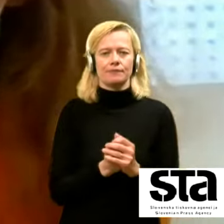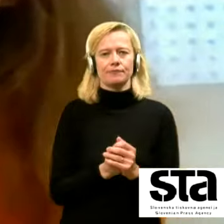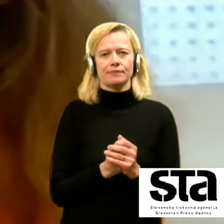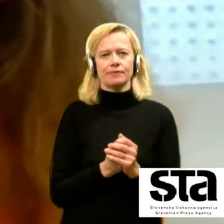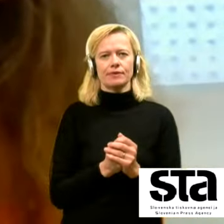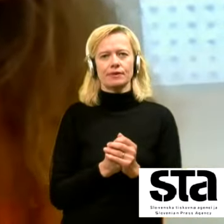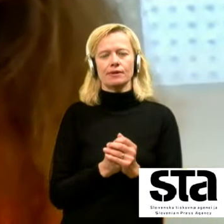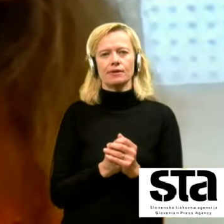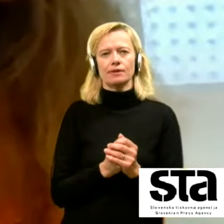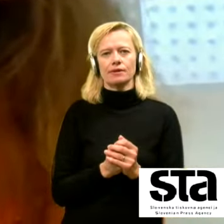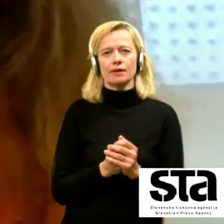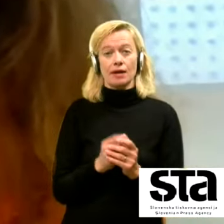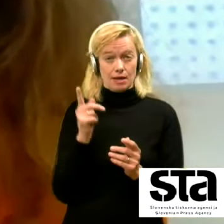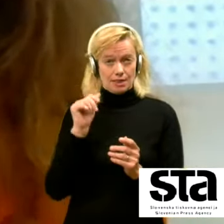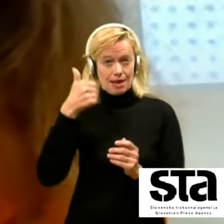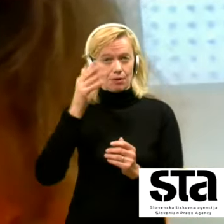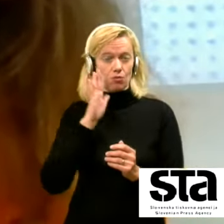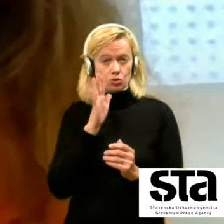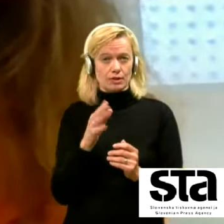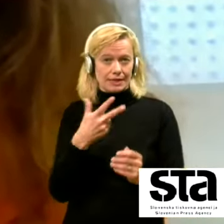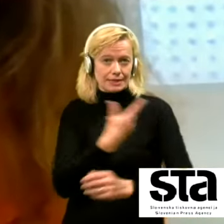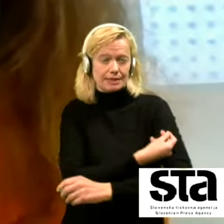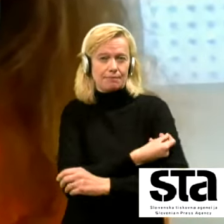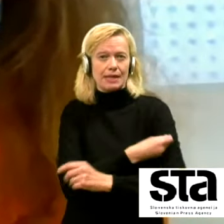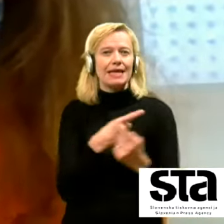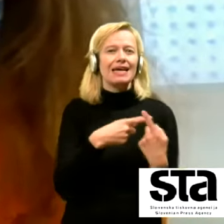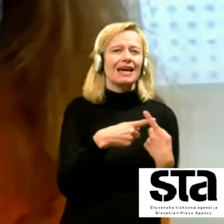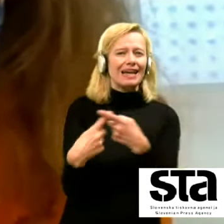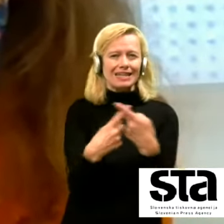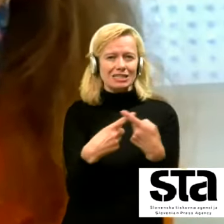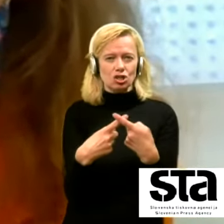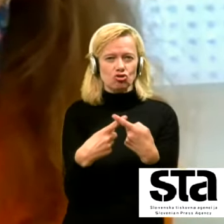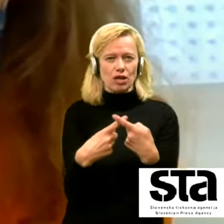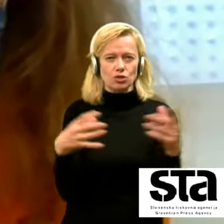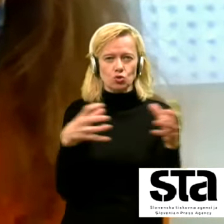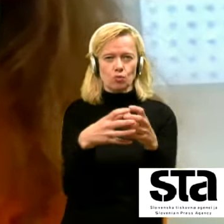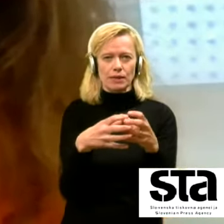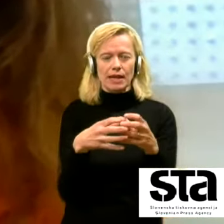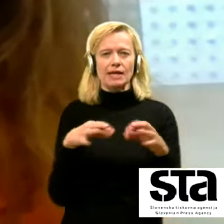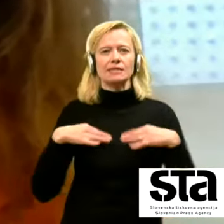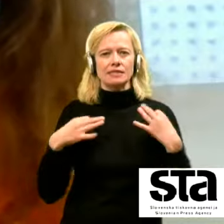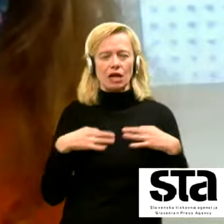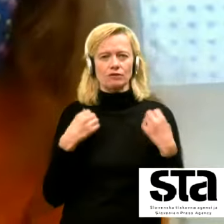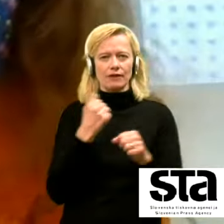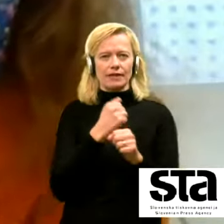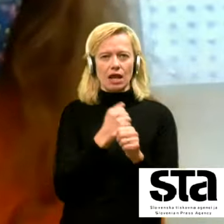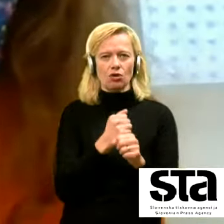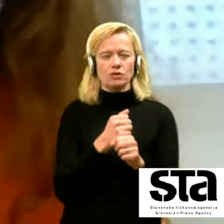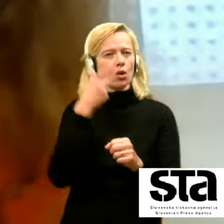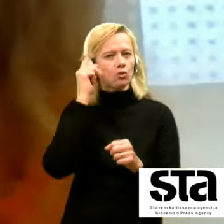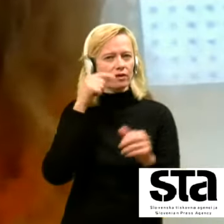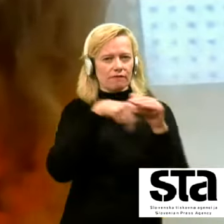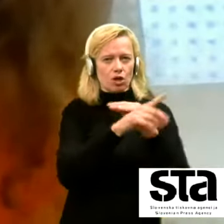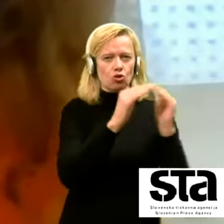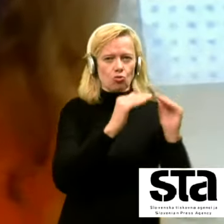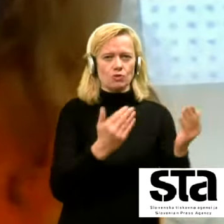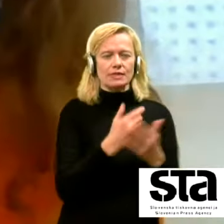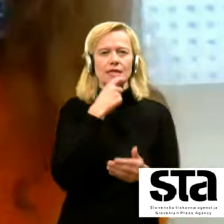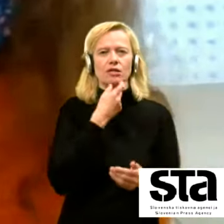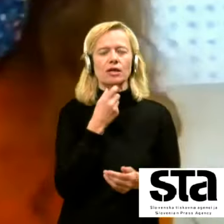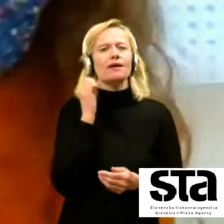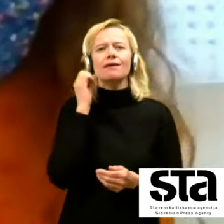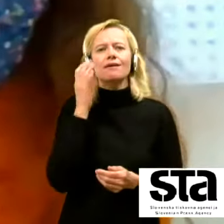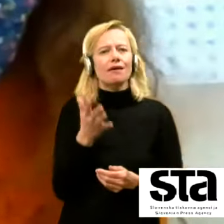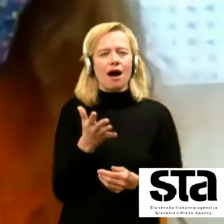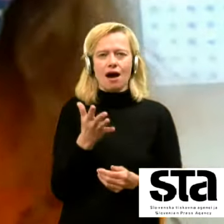boste cepili vse te rizične skupine zdravstvene delavce ljudi z domovih za starejše kdaj bi lahko če si